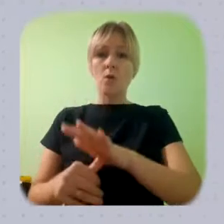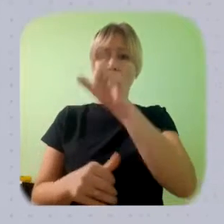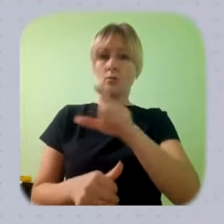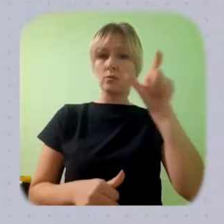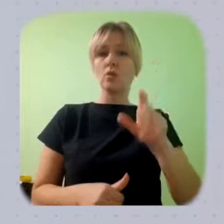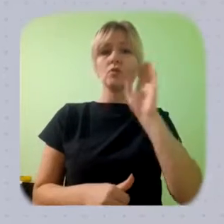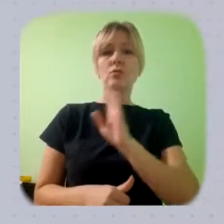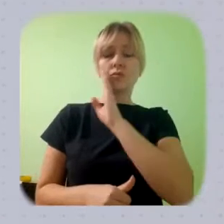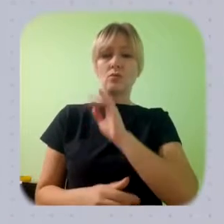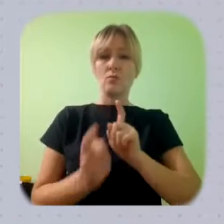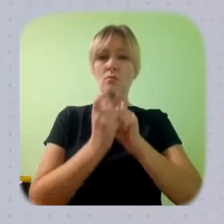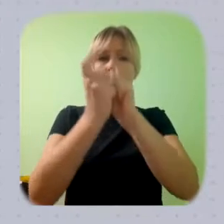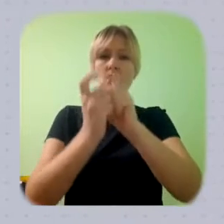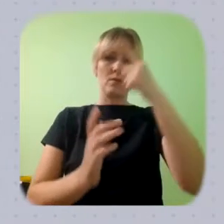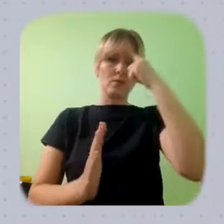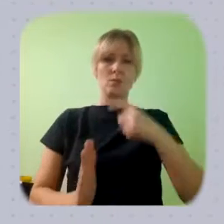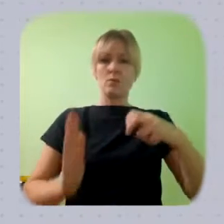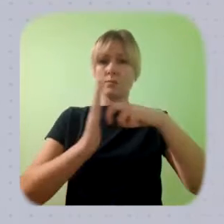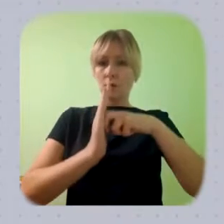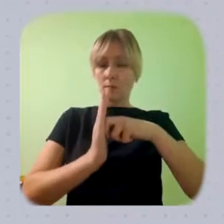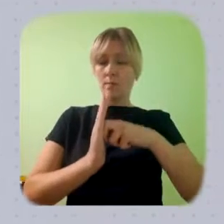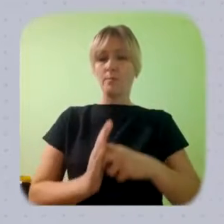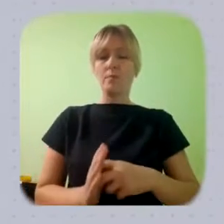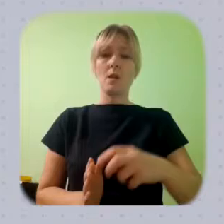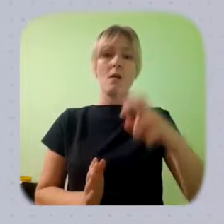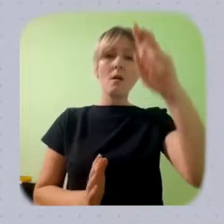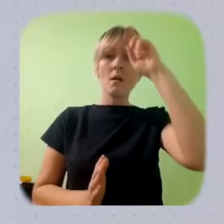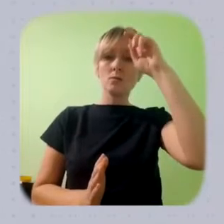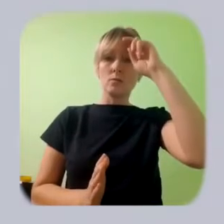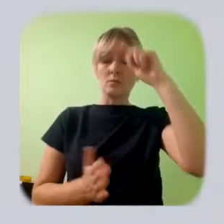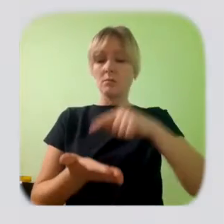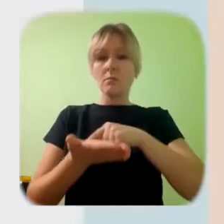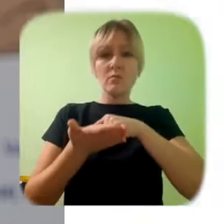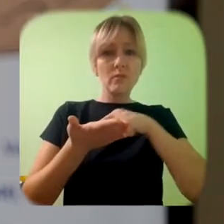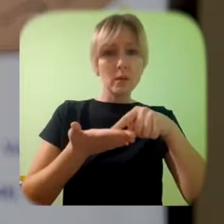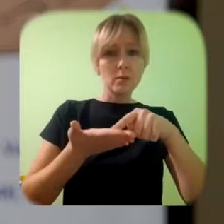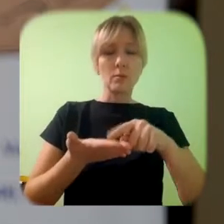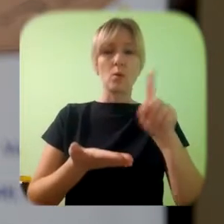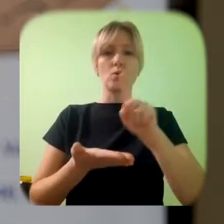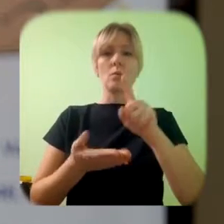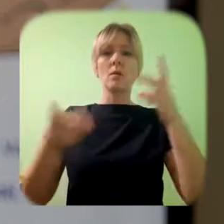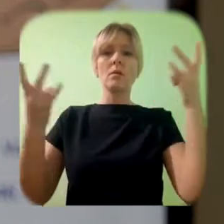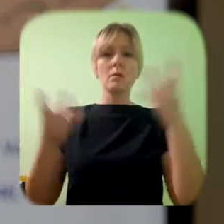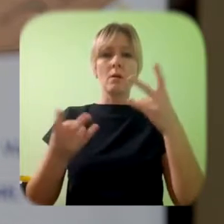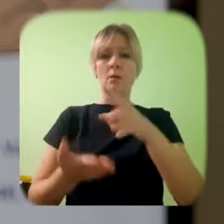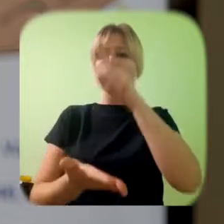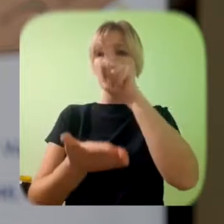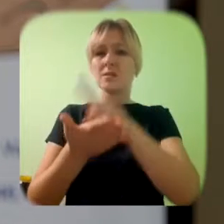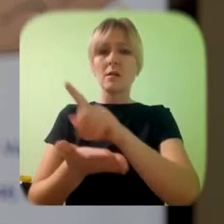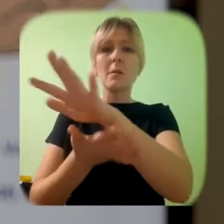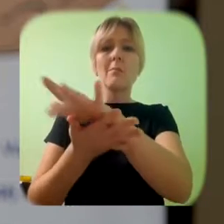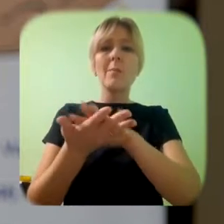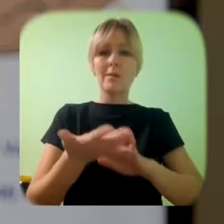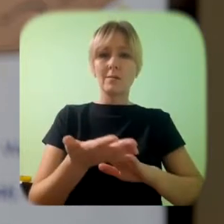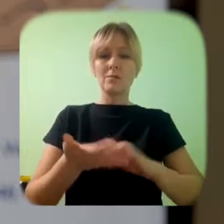și asupra persoanelor cu dizabilități și combaterea stereotipurilor asupra acestei categoriile persoane. Însă și autoritățile publice locale au